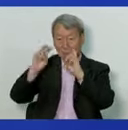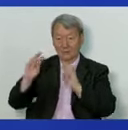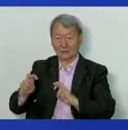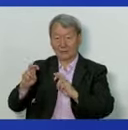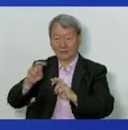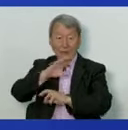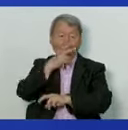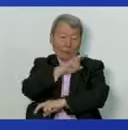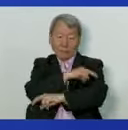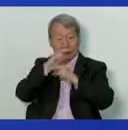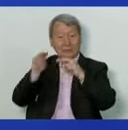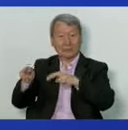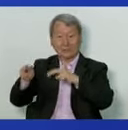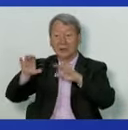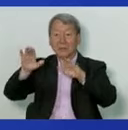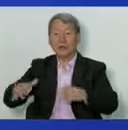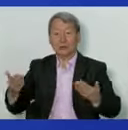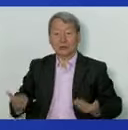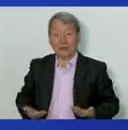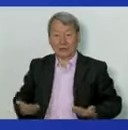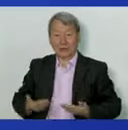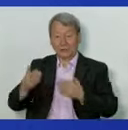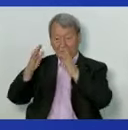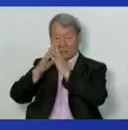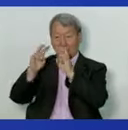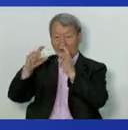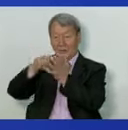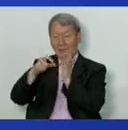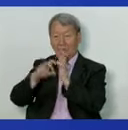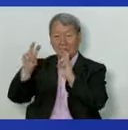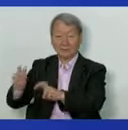находятся под медицинским наблюдением по месту жительства.